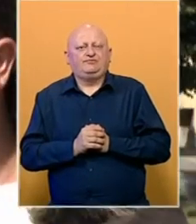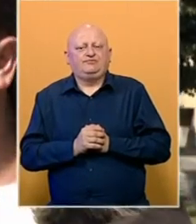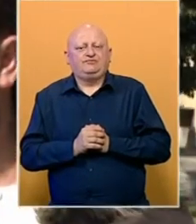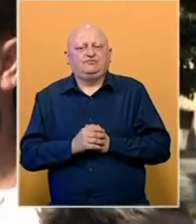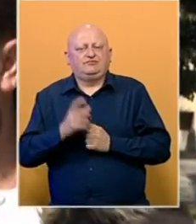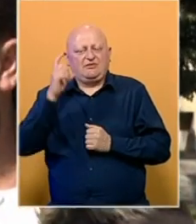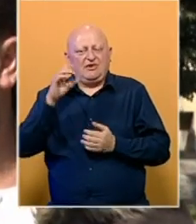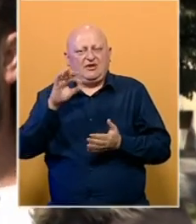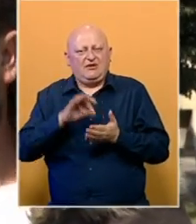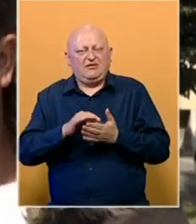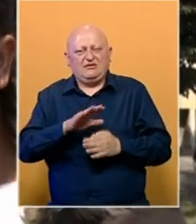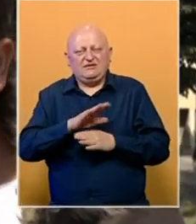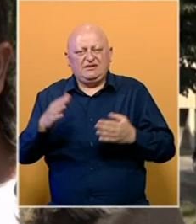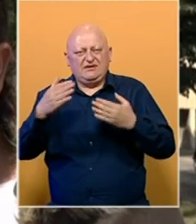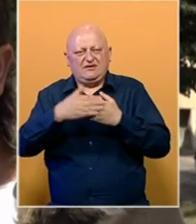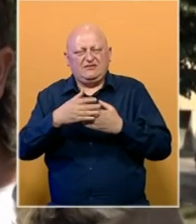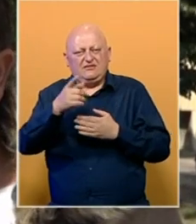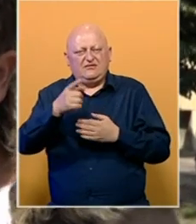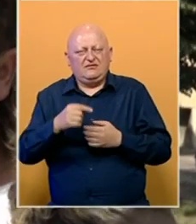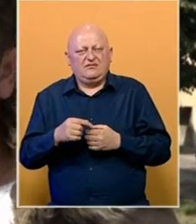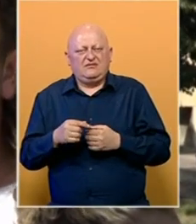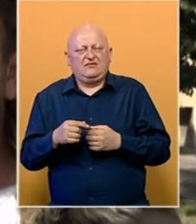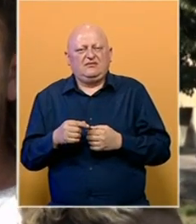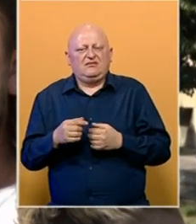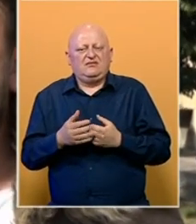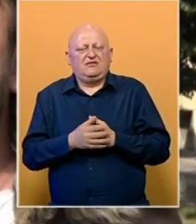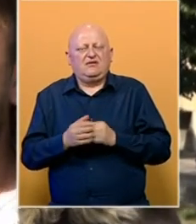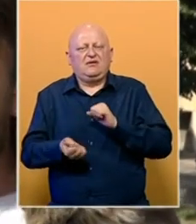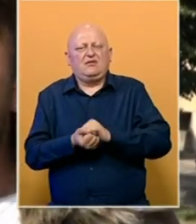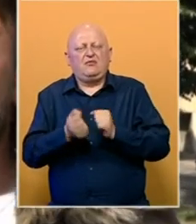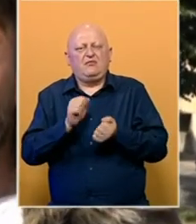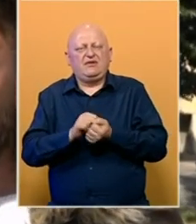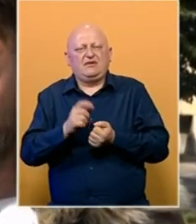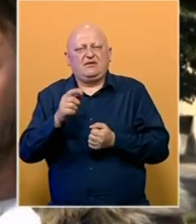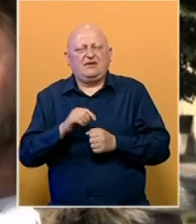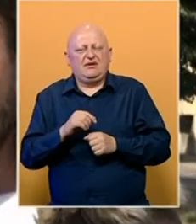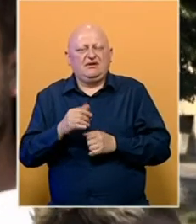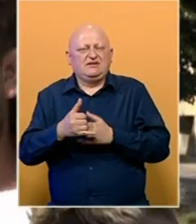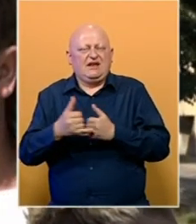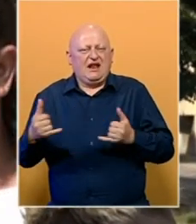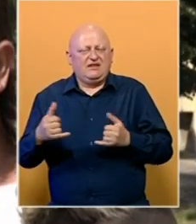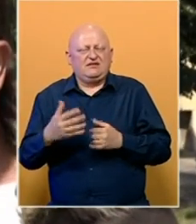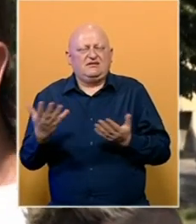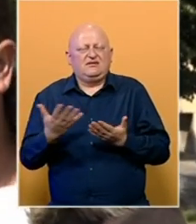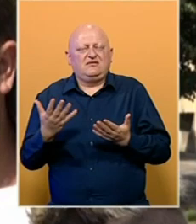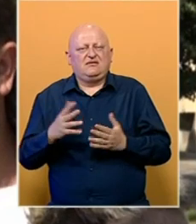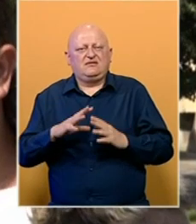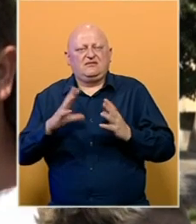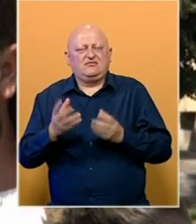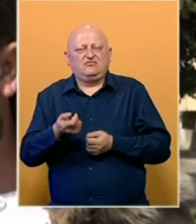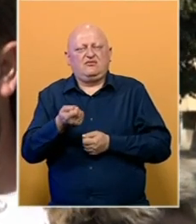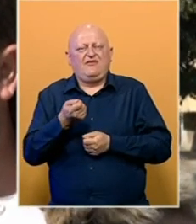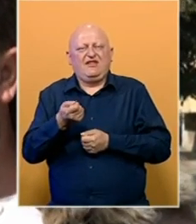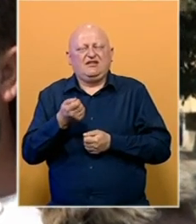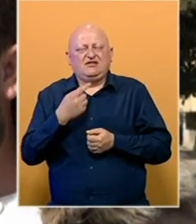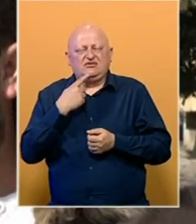Glavna točka cijele večeri bude ta neka uprizorenje bitke za Hercegov grad, gdje sve skupine viteške koje